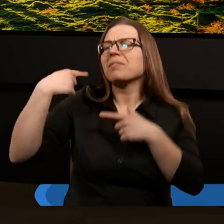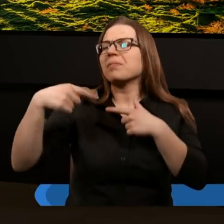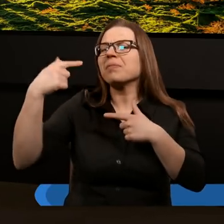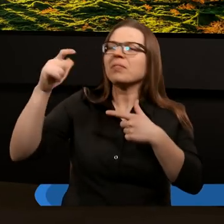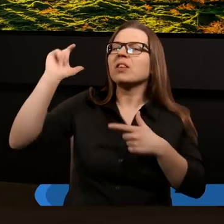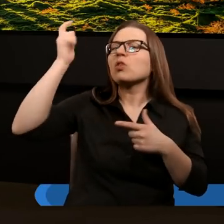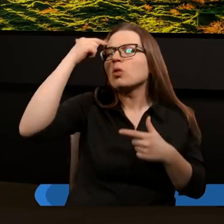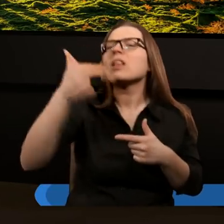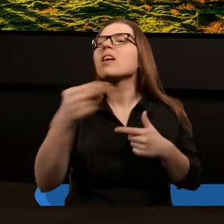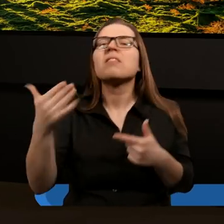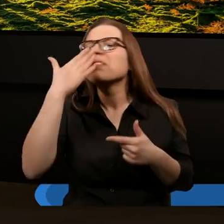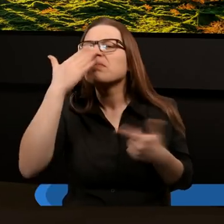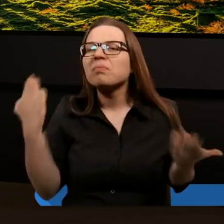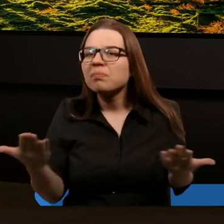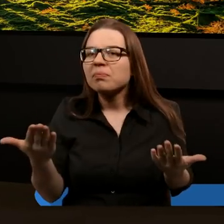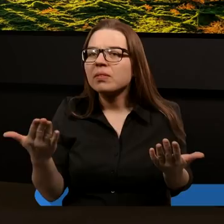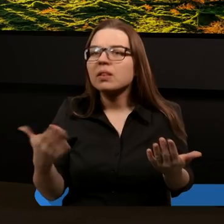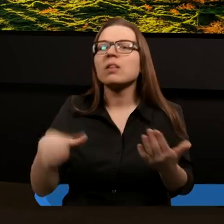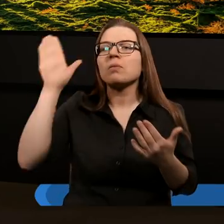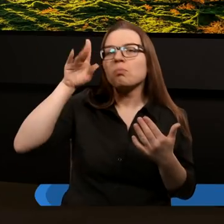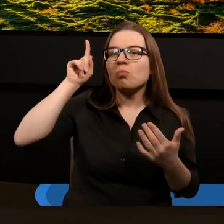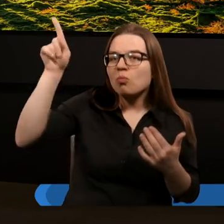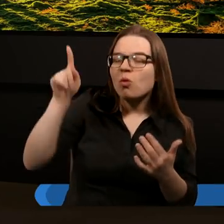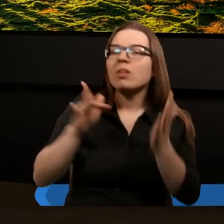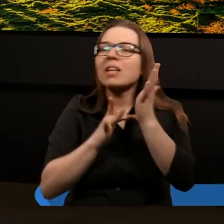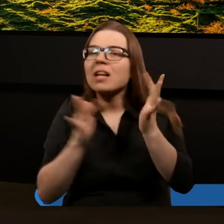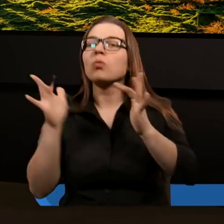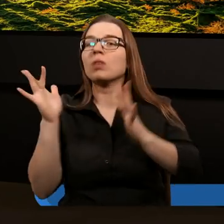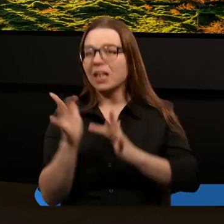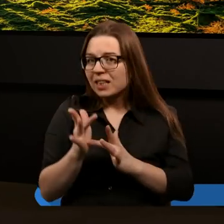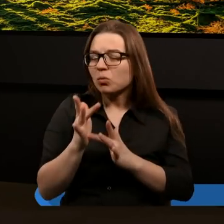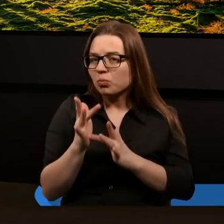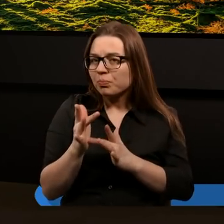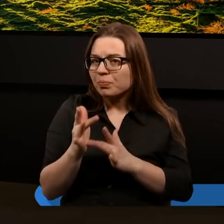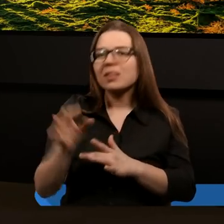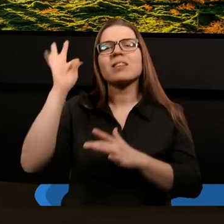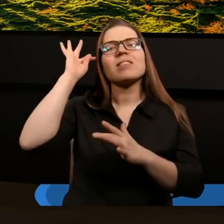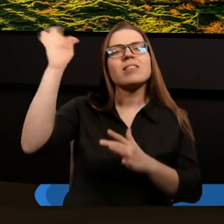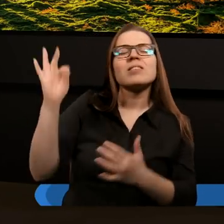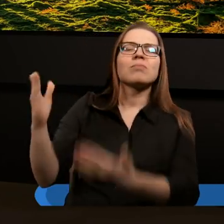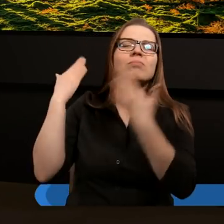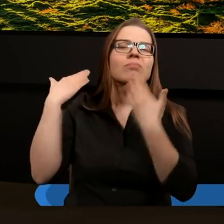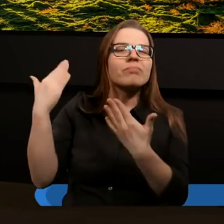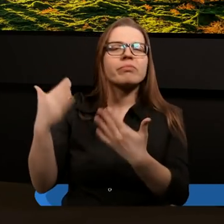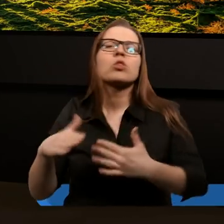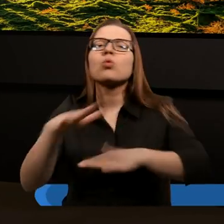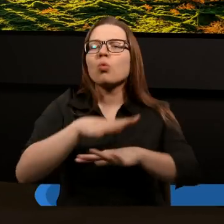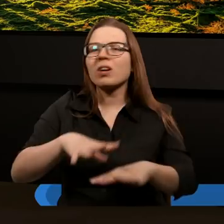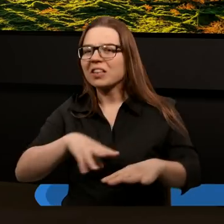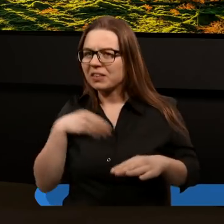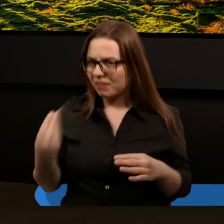tematem jest Pan Jezus Chrystus i Jego namiestnik Duch Święty,